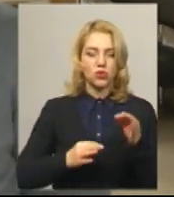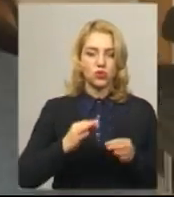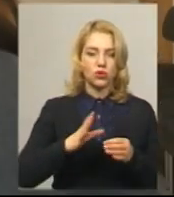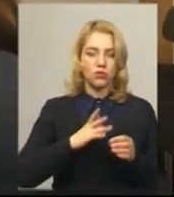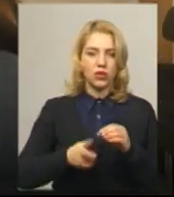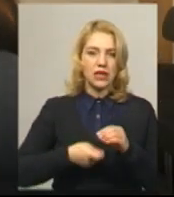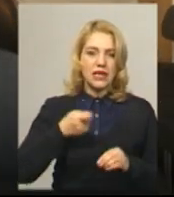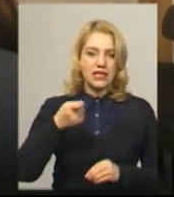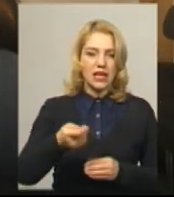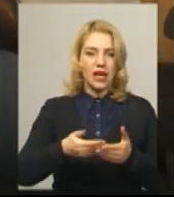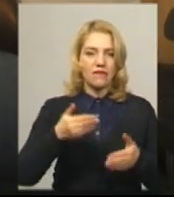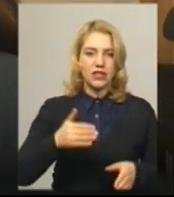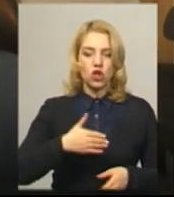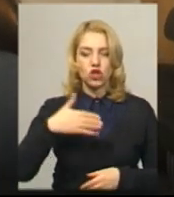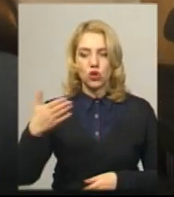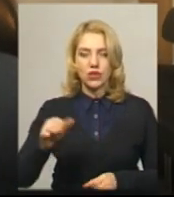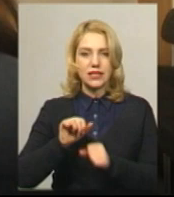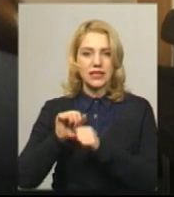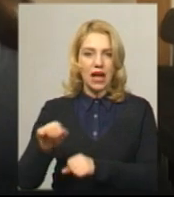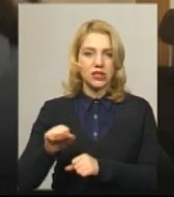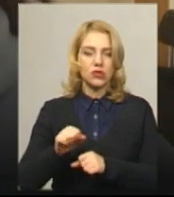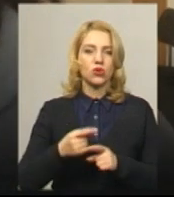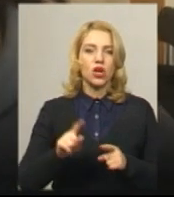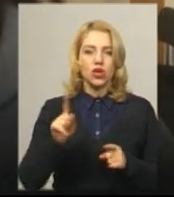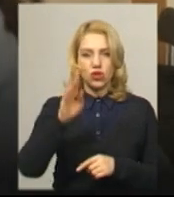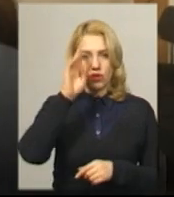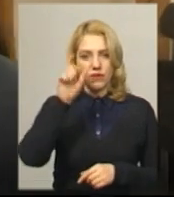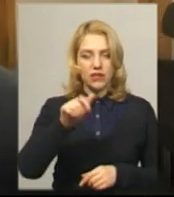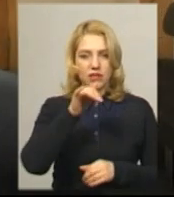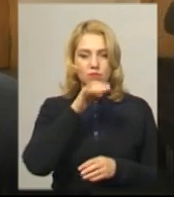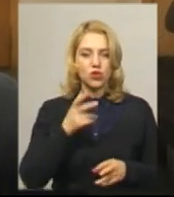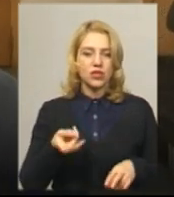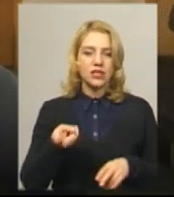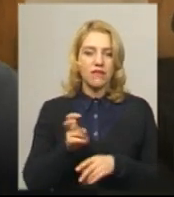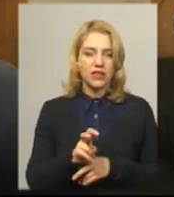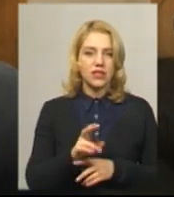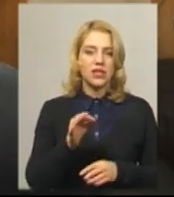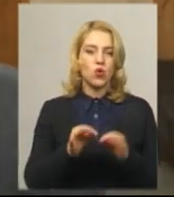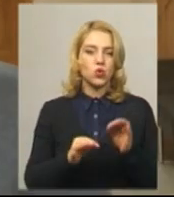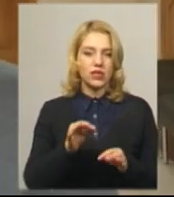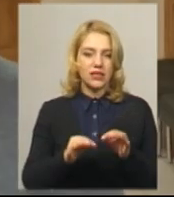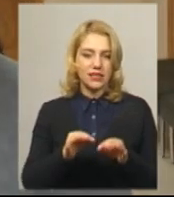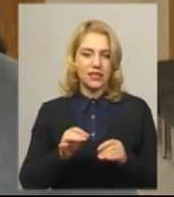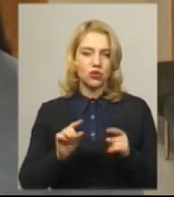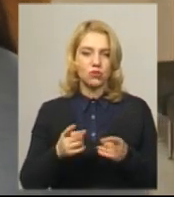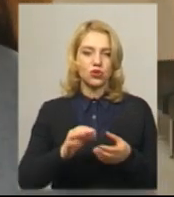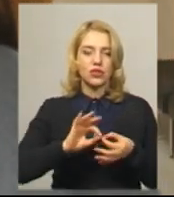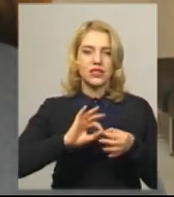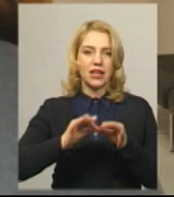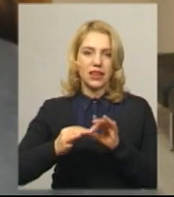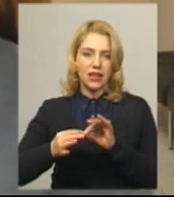заява від сторони захисту від адвоката про те, що він не зможе з'явитися у засідання, тому що складна